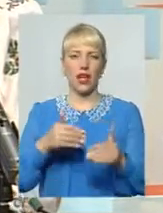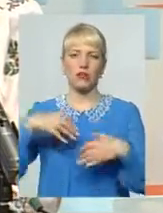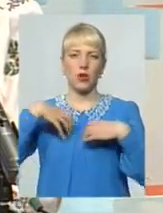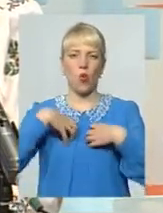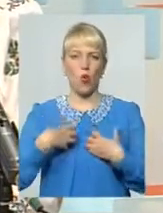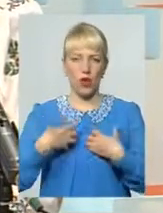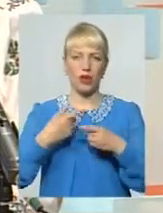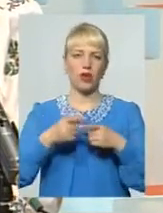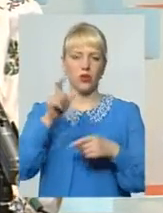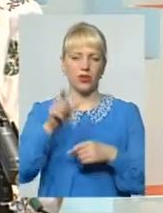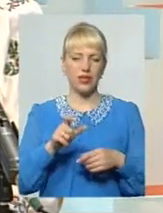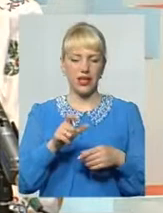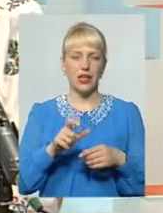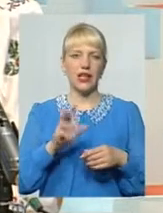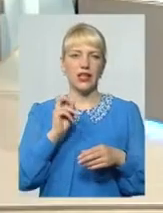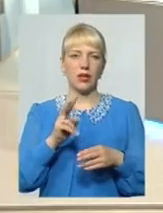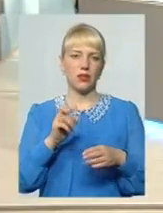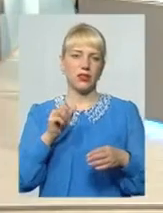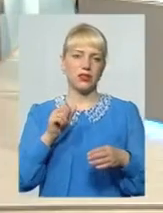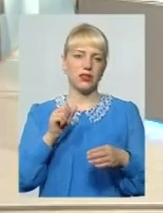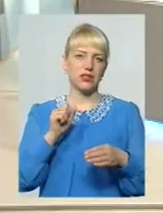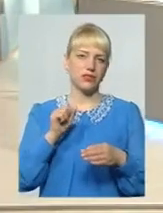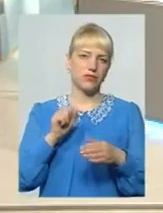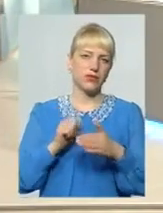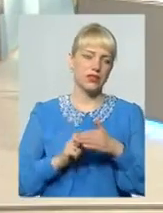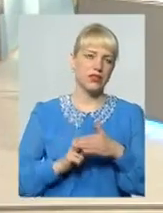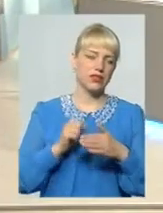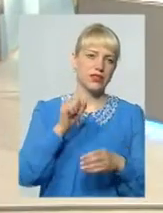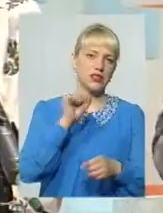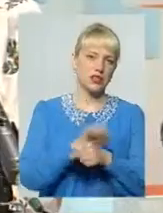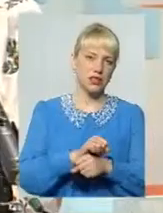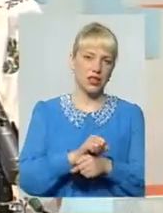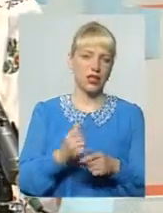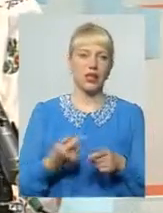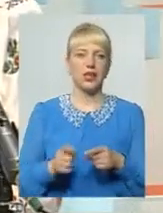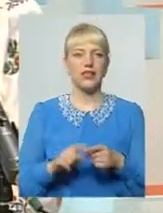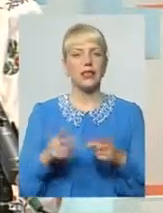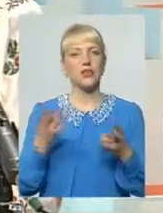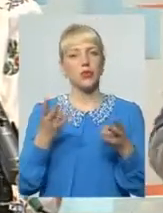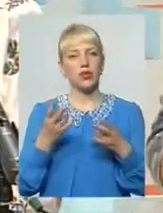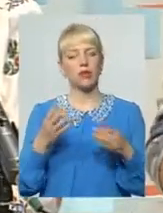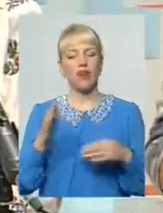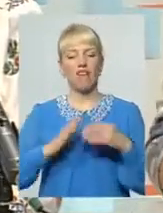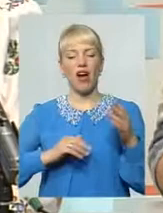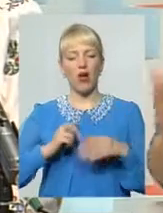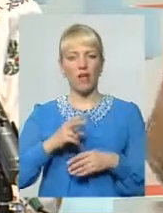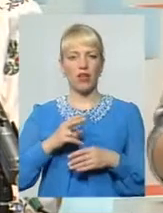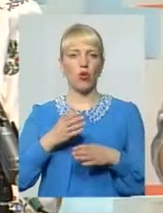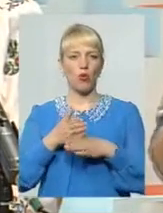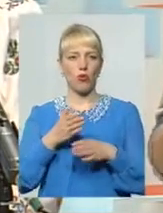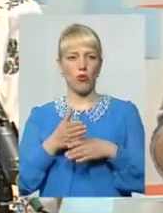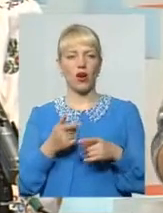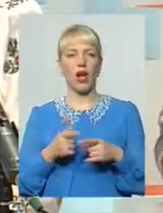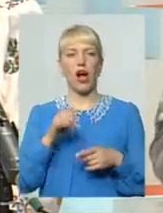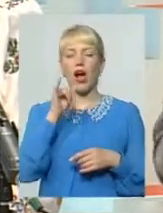обов'язково потрібна допомога спеціаліста, фахова Але це вже, як знаєте, постфактумом В